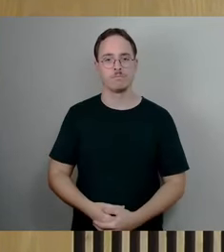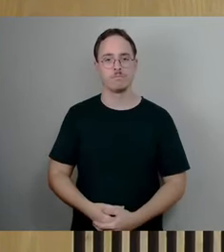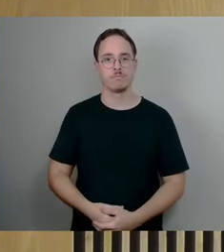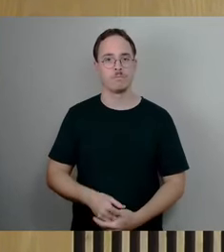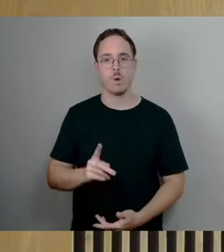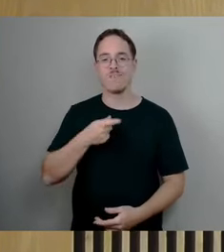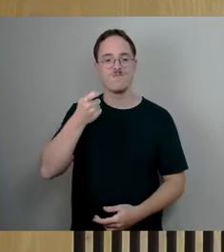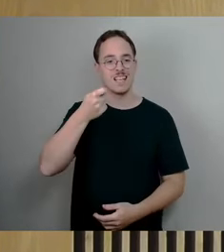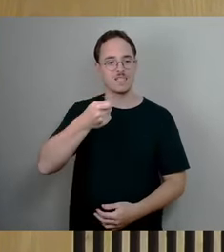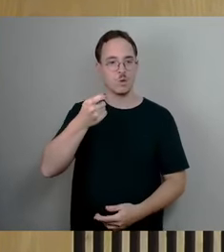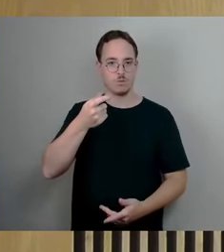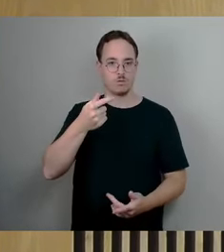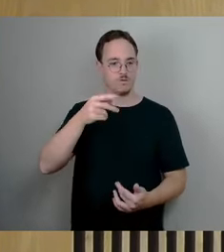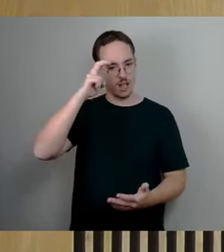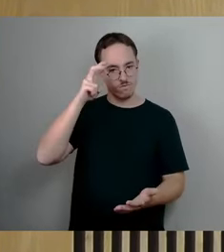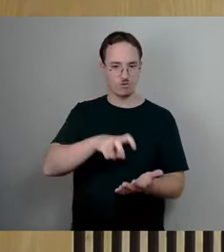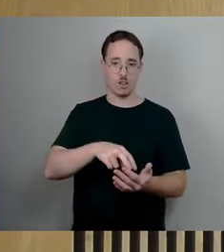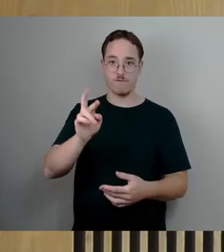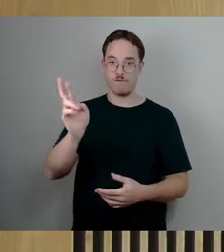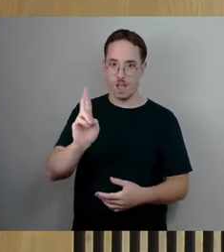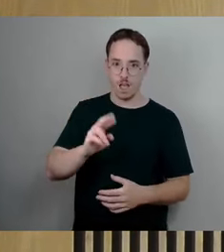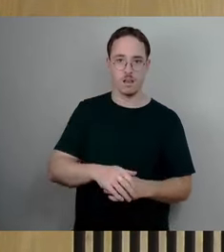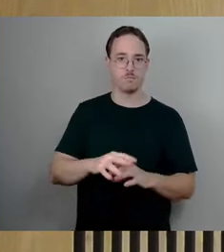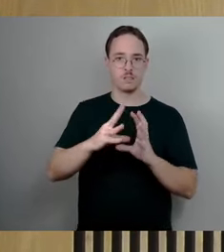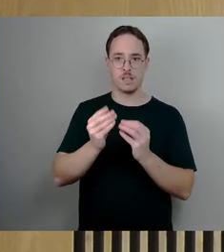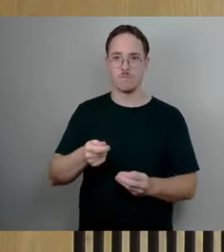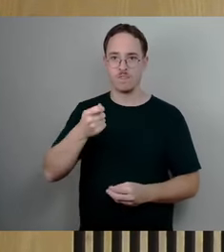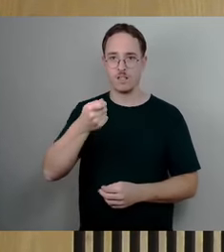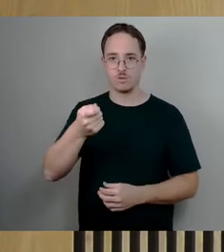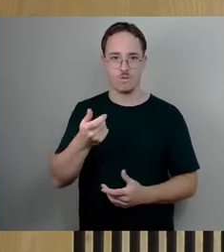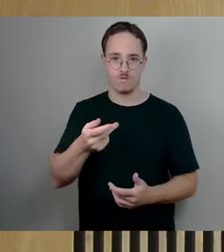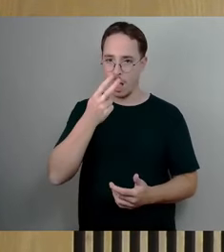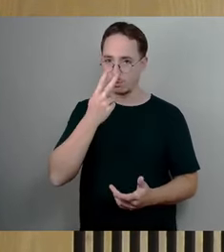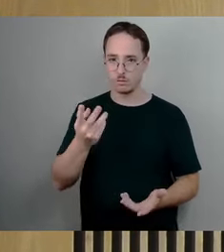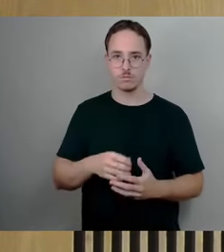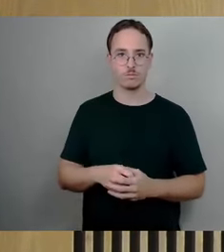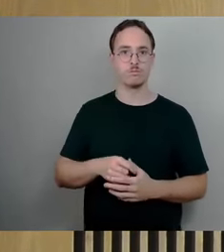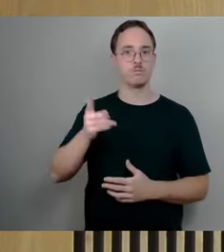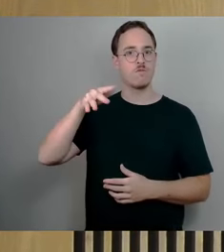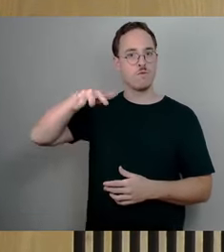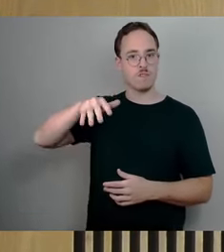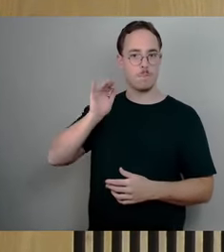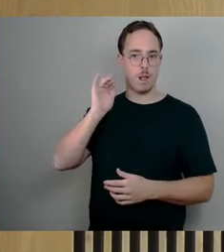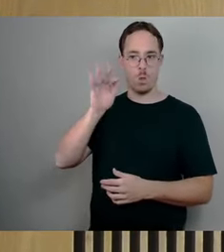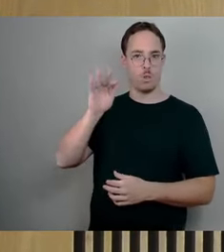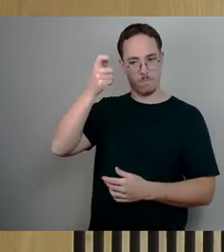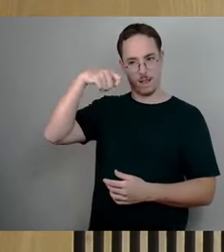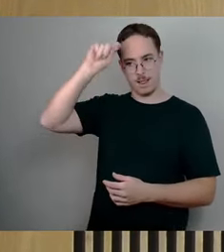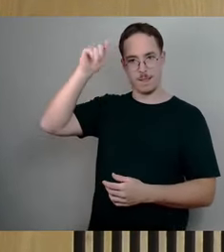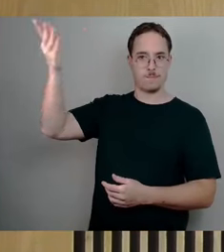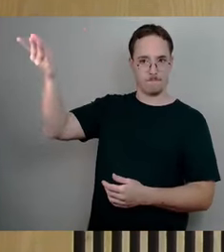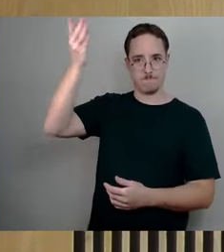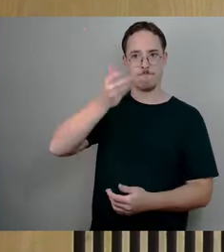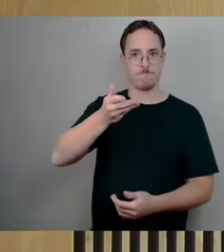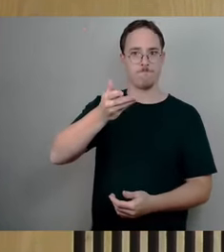sich überhaupt die Gesamtfinanzierung darstellt. Es muss ja neben den 15 Millionen von Berlin auch noch Geld von der Stadt wahrscheinlich geben